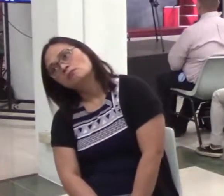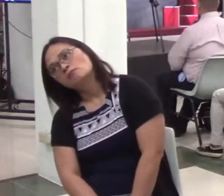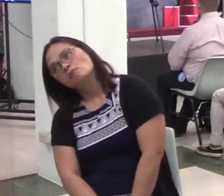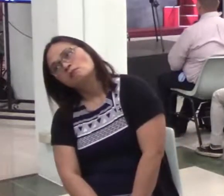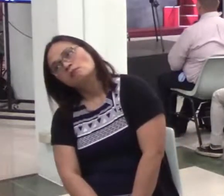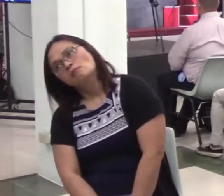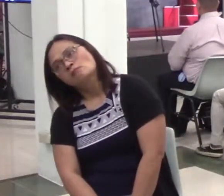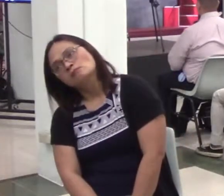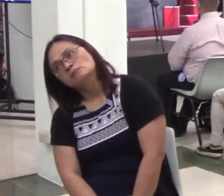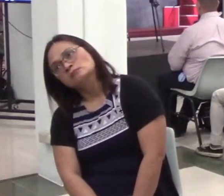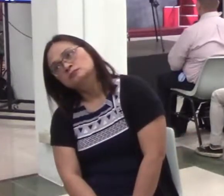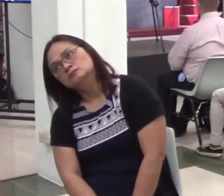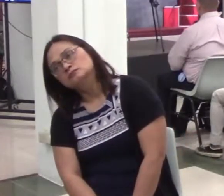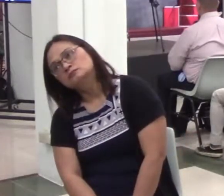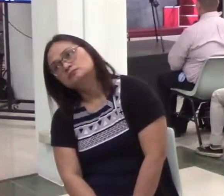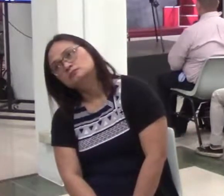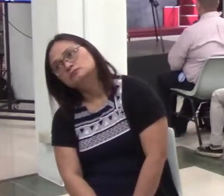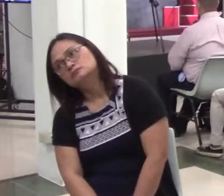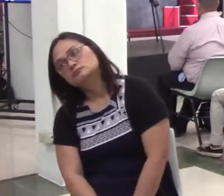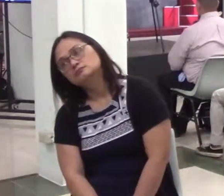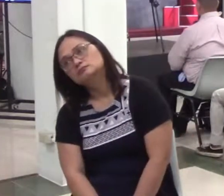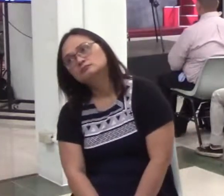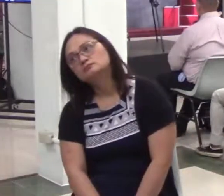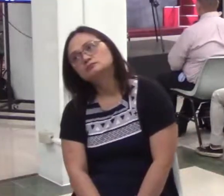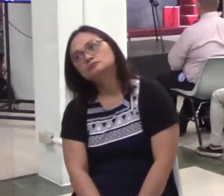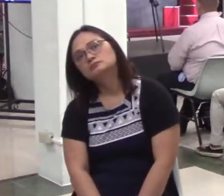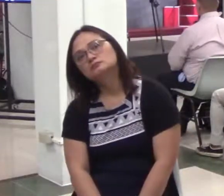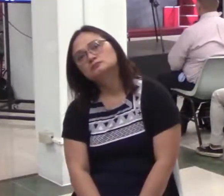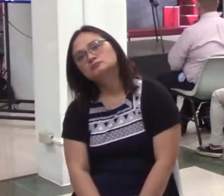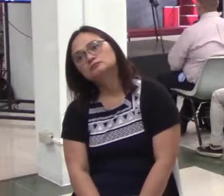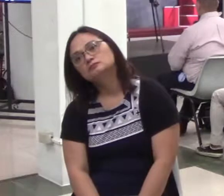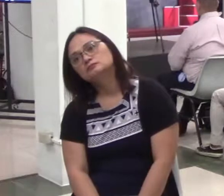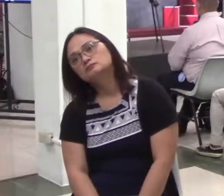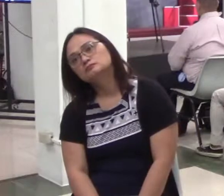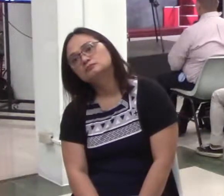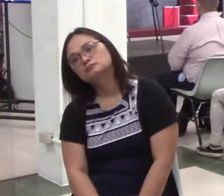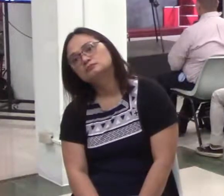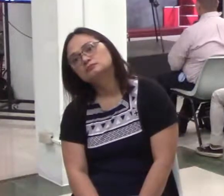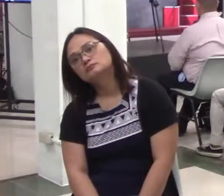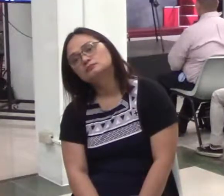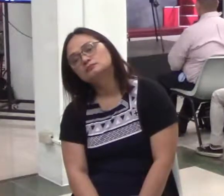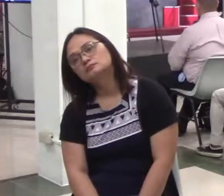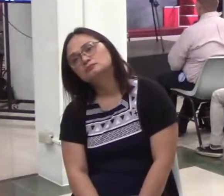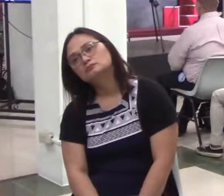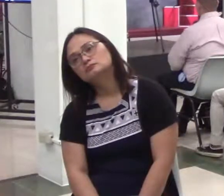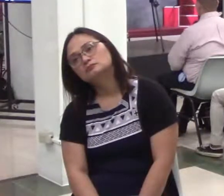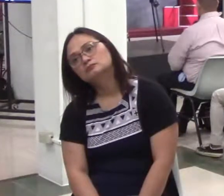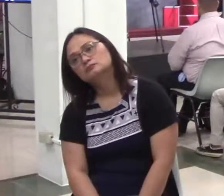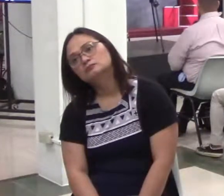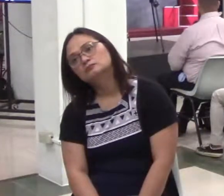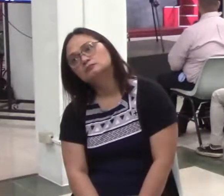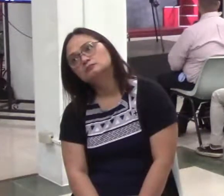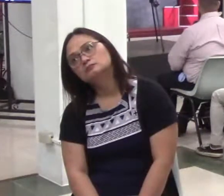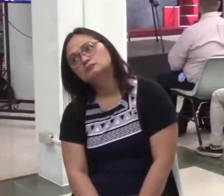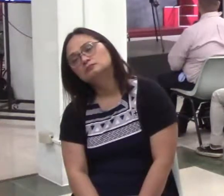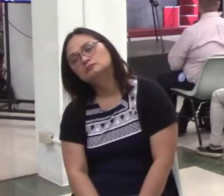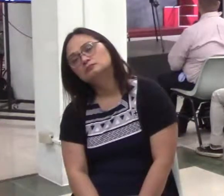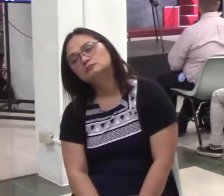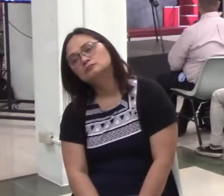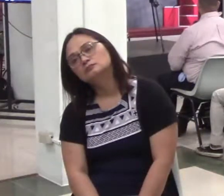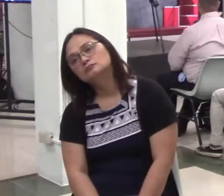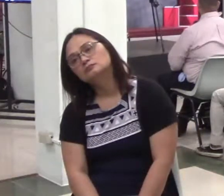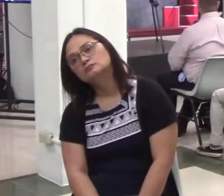sige, hindi ginawa. Ang ginawa, sinotdown. Sabi ko sa kausap ko, ito mo yung mga ginagawa nila. Yung cost ng shutdown